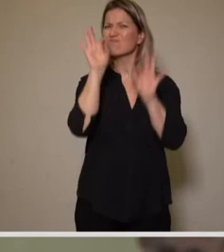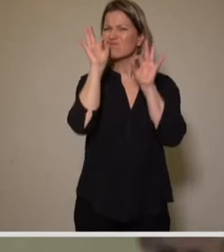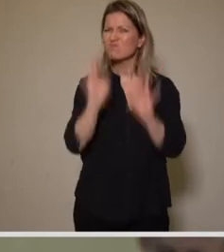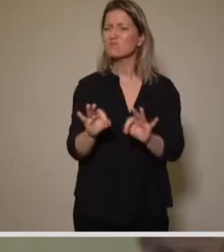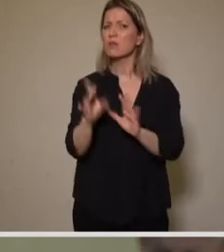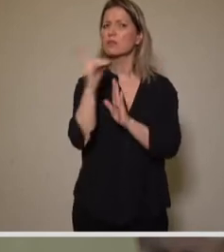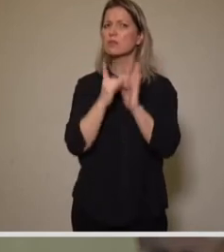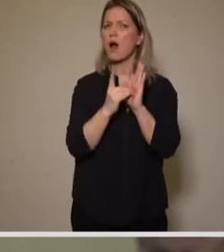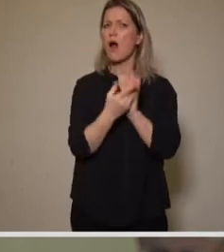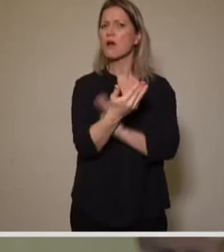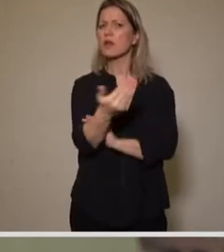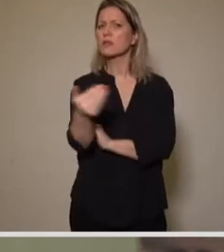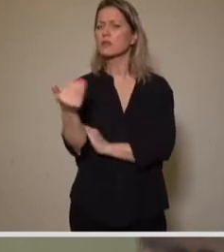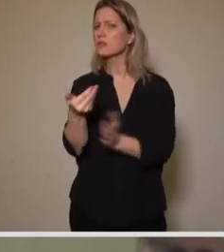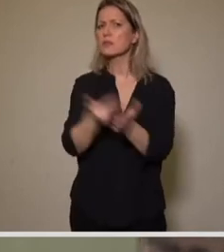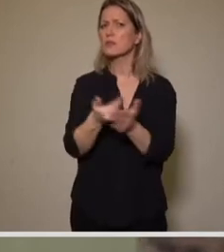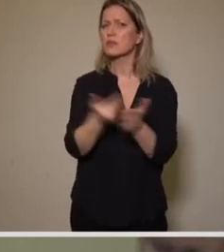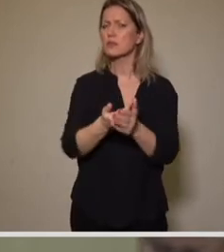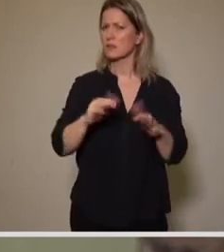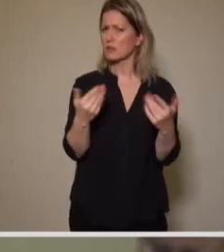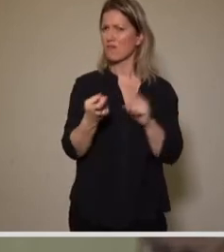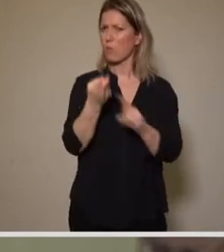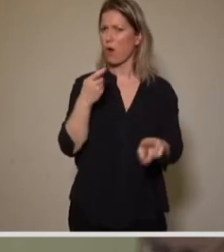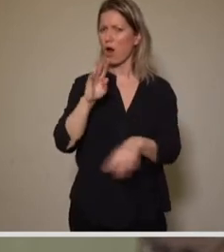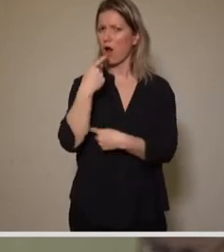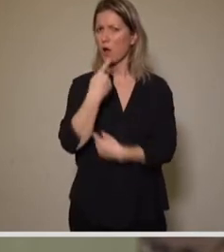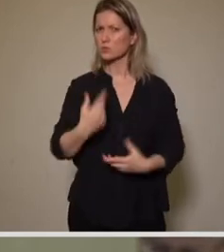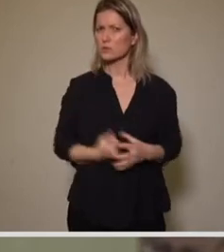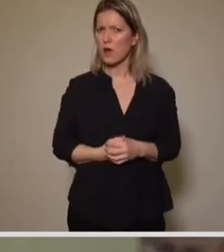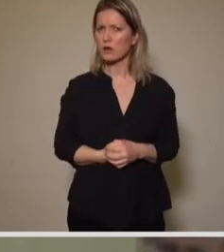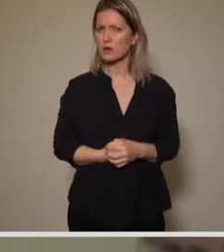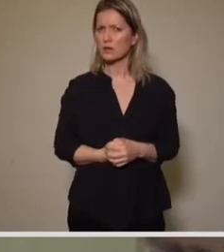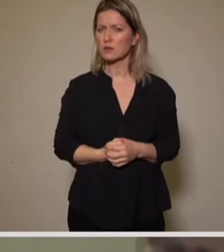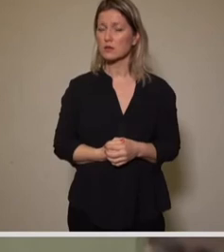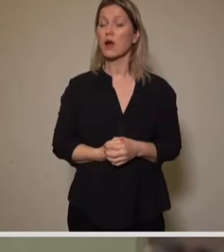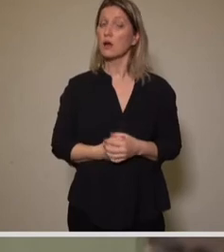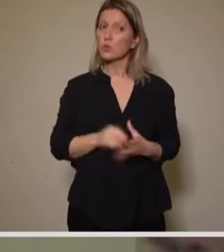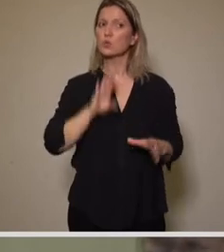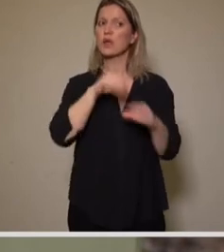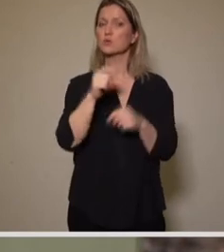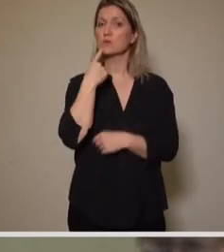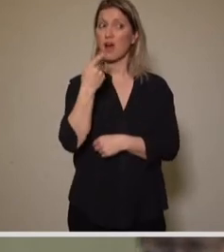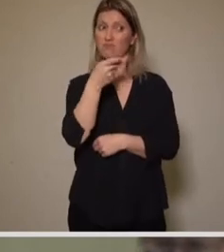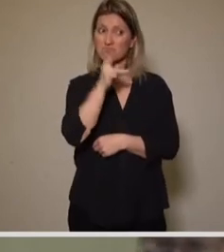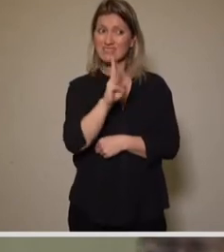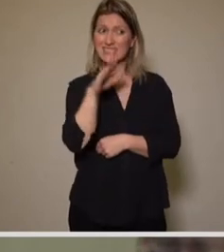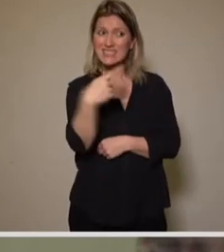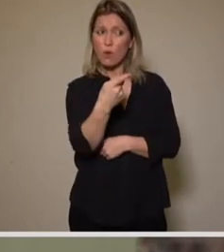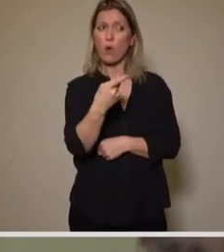Datenbasis beruht diese Aussage? Und sehen Sie weiterhin den Bereich von Schulen und